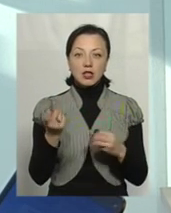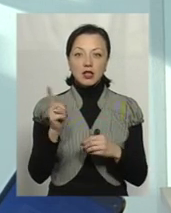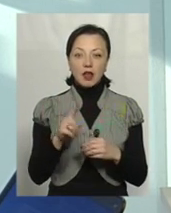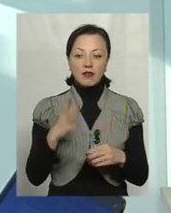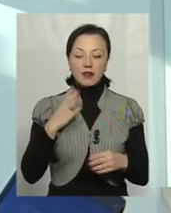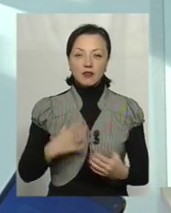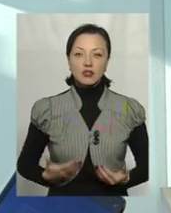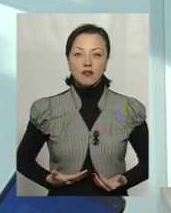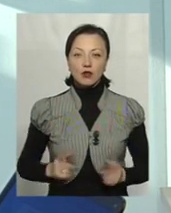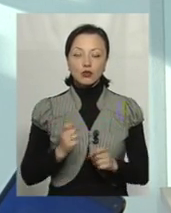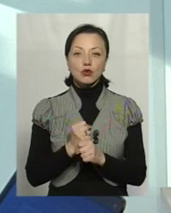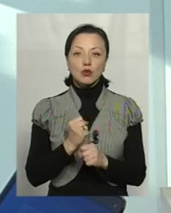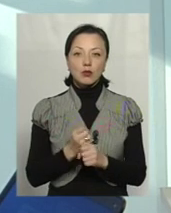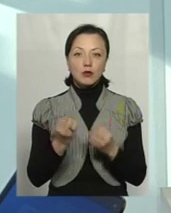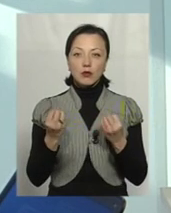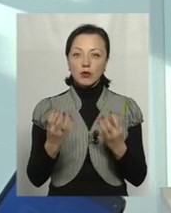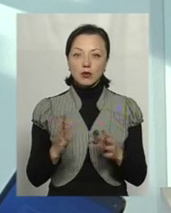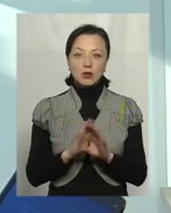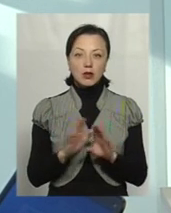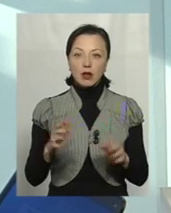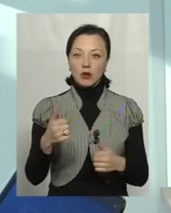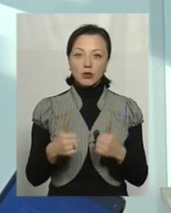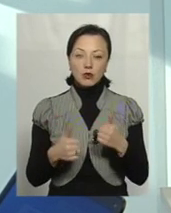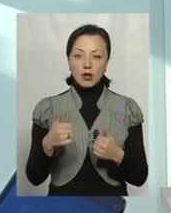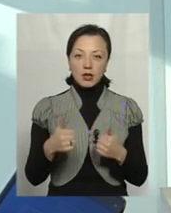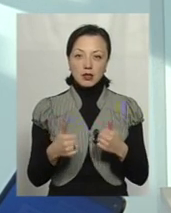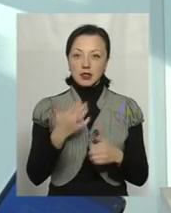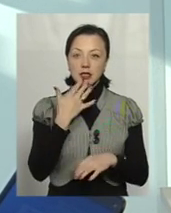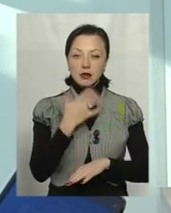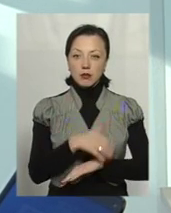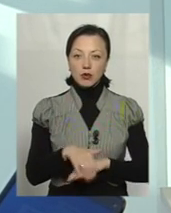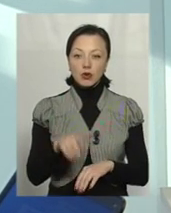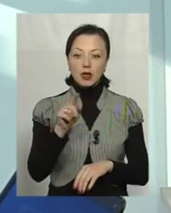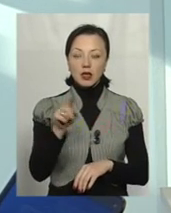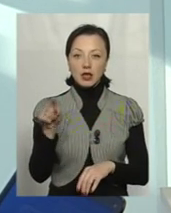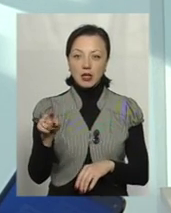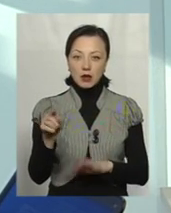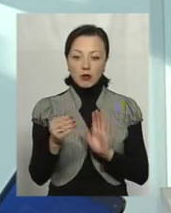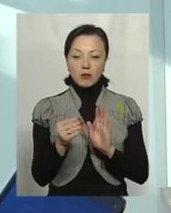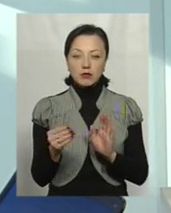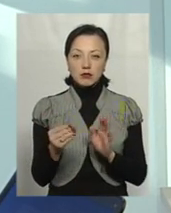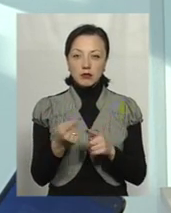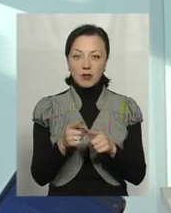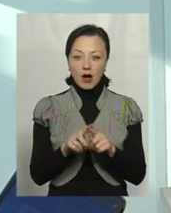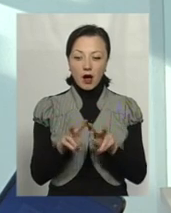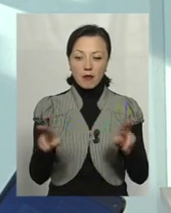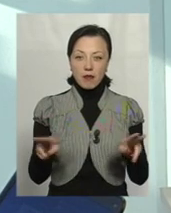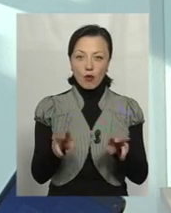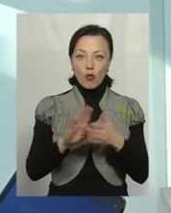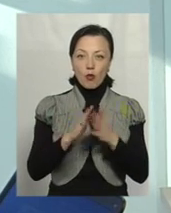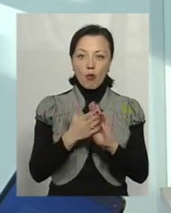виживають, щось роблять, вони просто не конкурентні з імпортом, тому що їх поставили в однакові умови з імпортом.